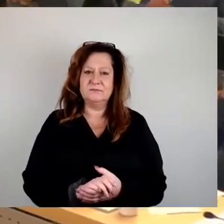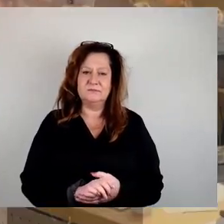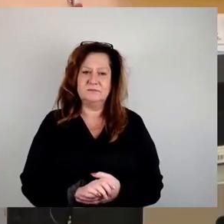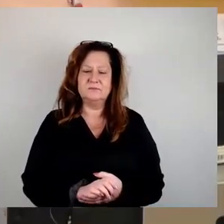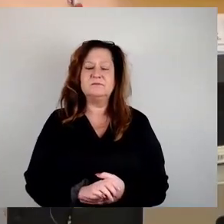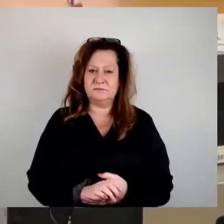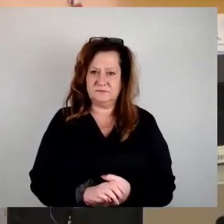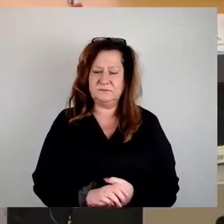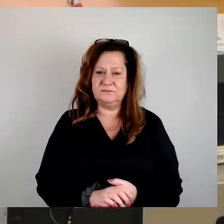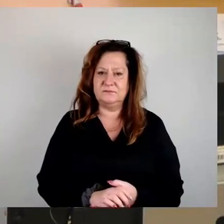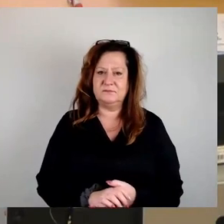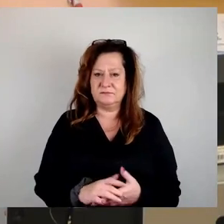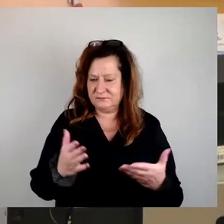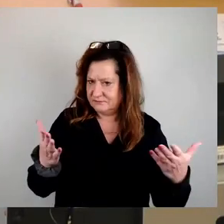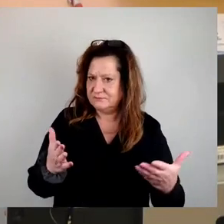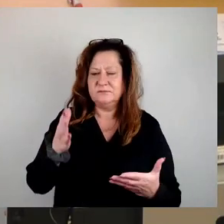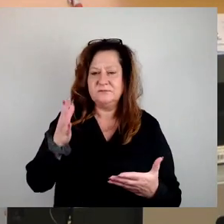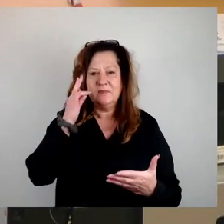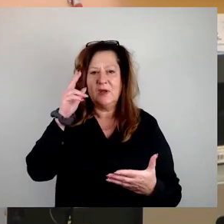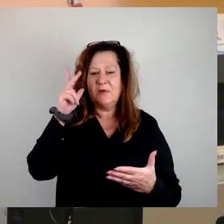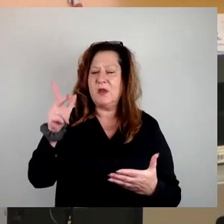Meine Damen und Herren, welche interessante Debatte.